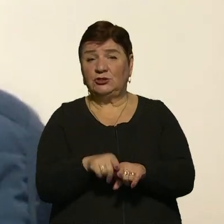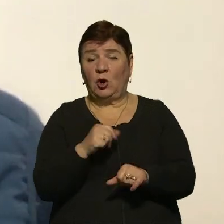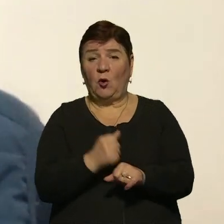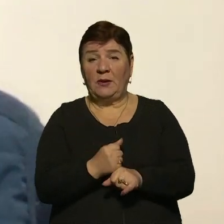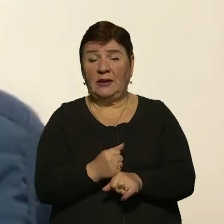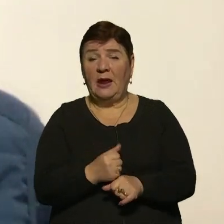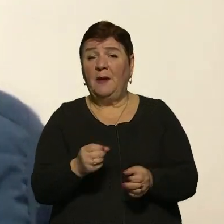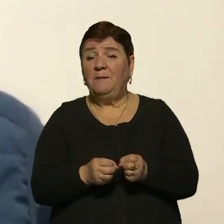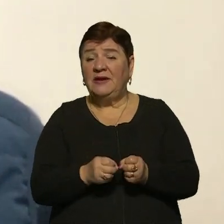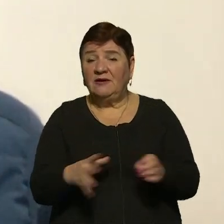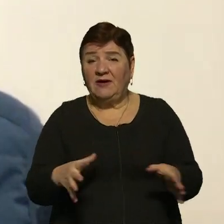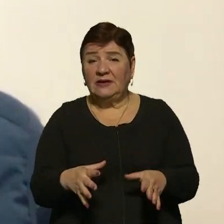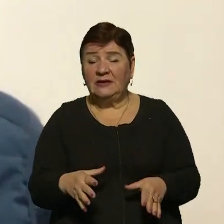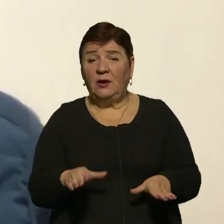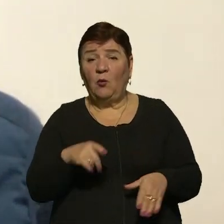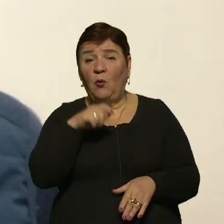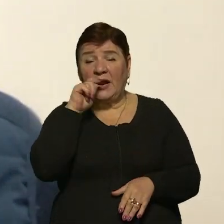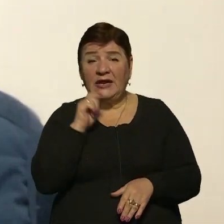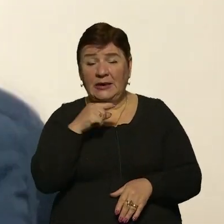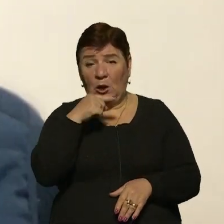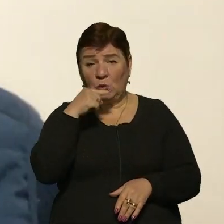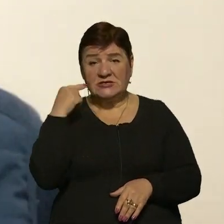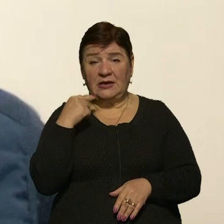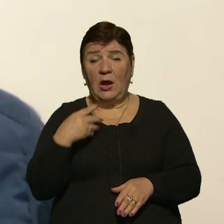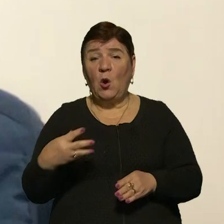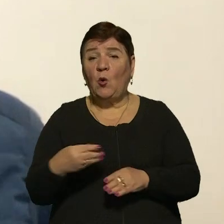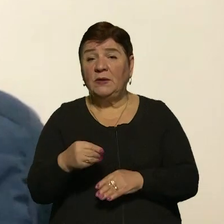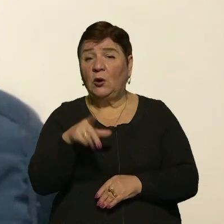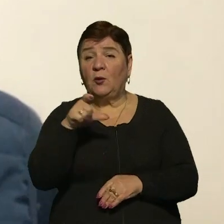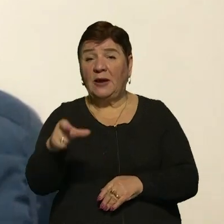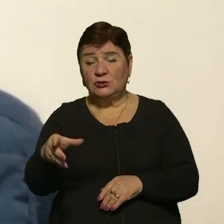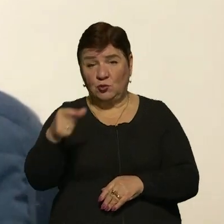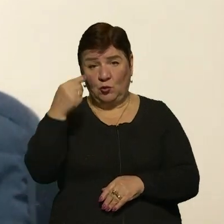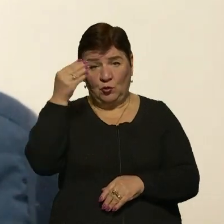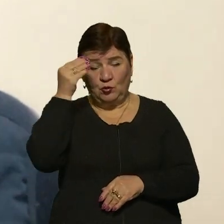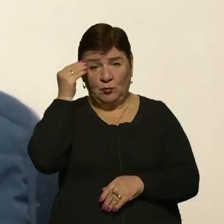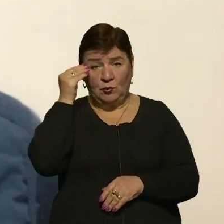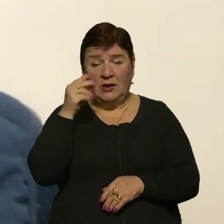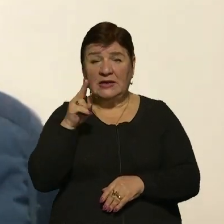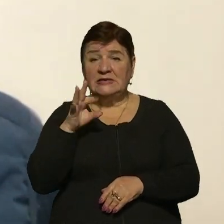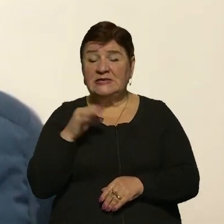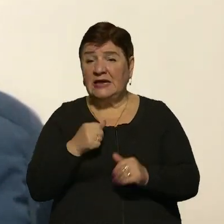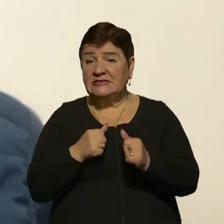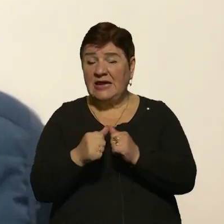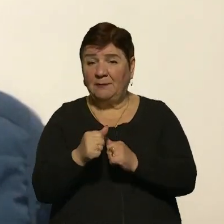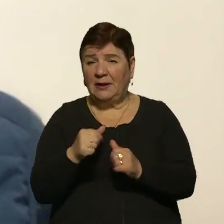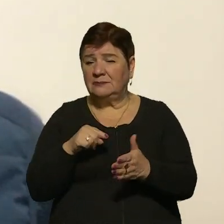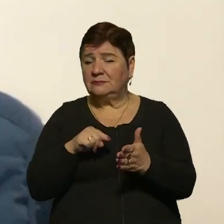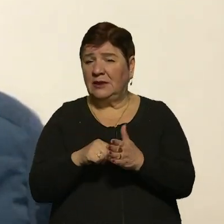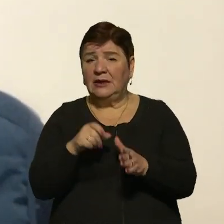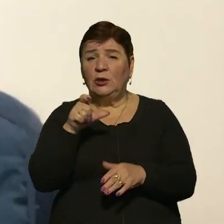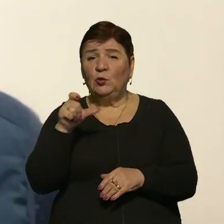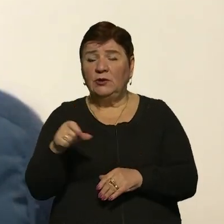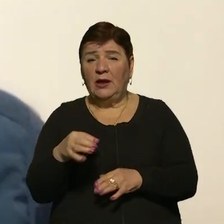а підірвати намагаються підтримку України росіяни, купляючи громадську думку. А громадська думка, вона самозагострюється, і люди